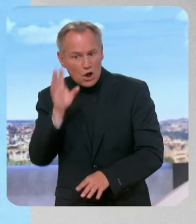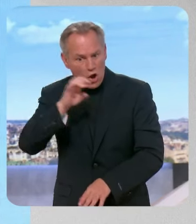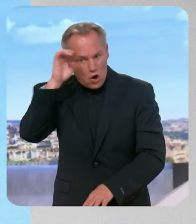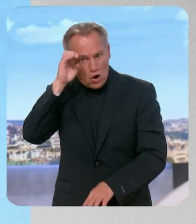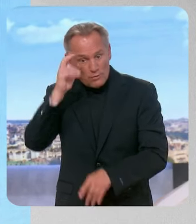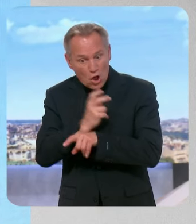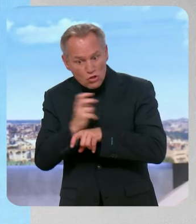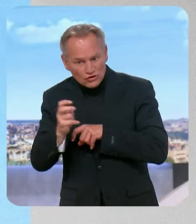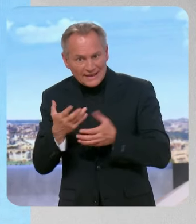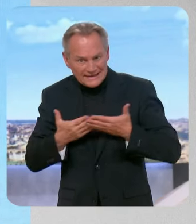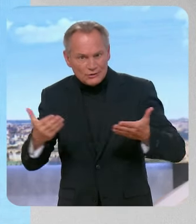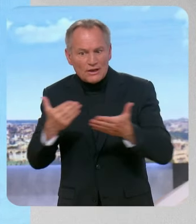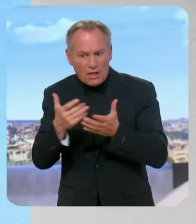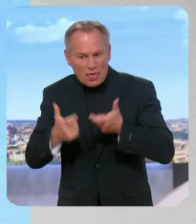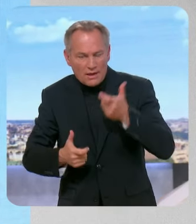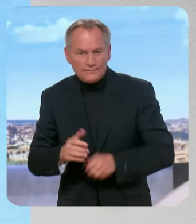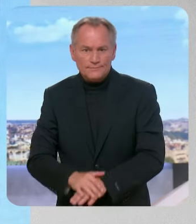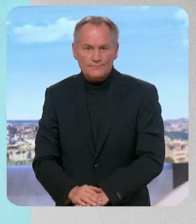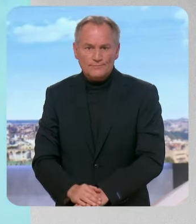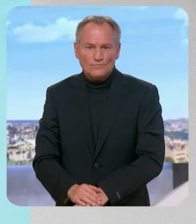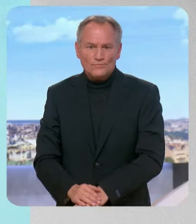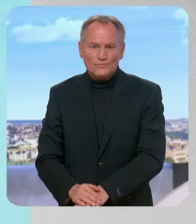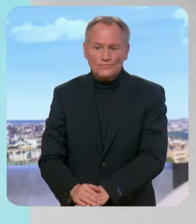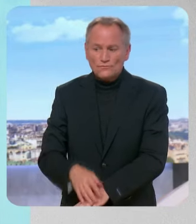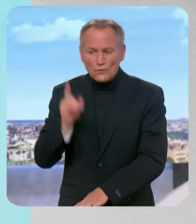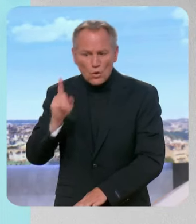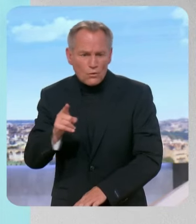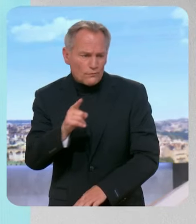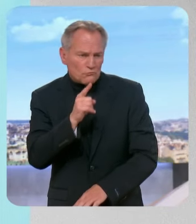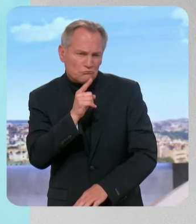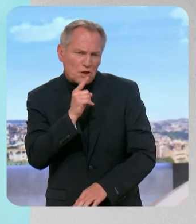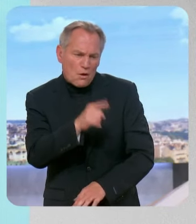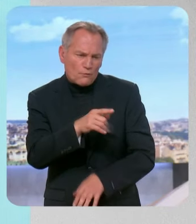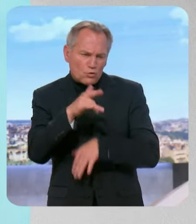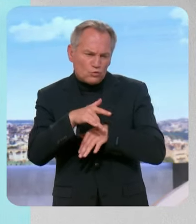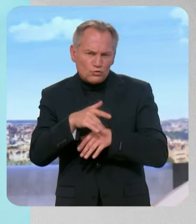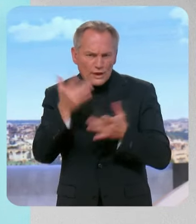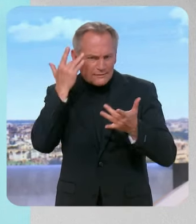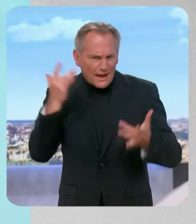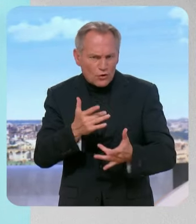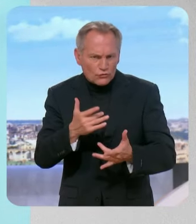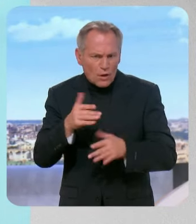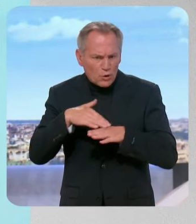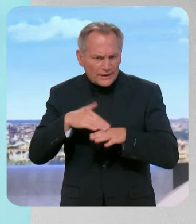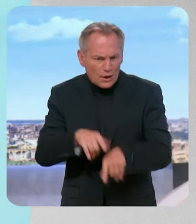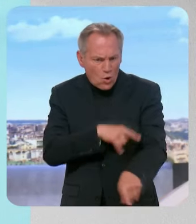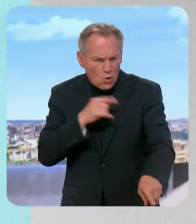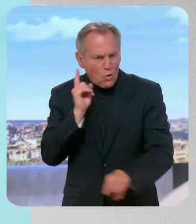c'est lucide. Le président n'est pas un eurobéat. Vous avez une expérience politique assez longue. Comment on rattrape un tel écart ? Si,